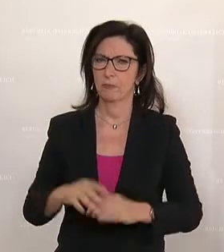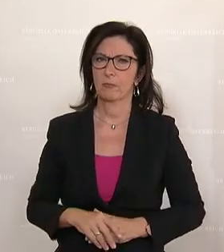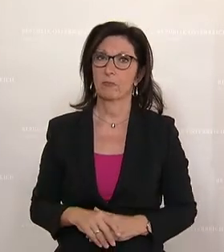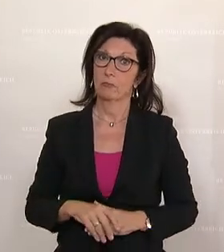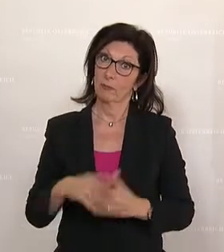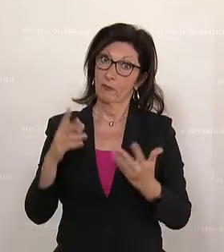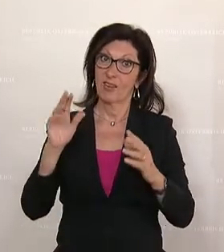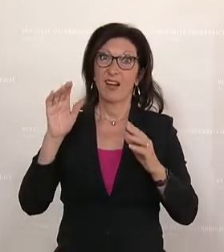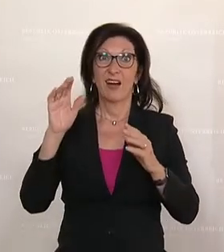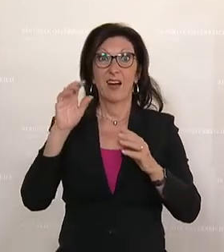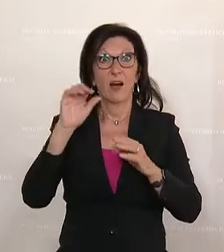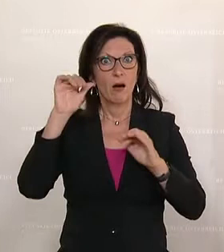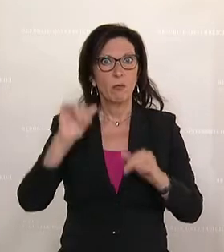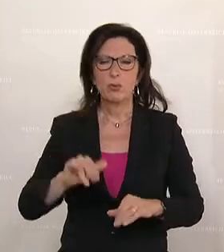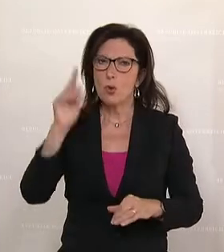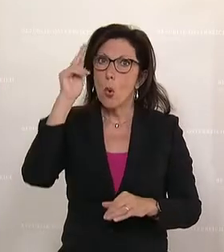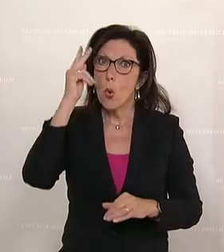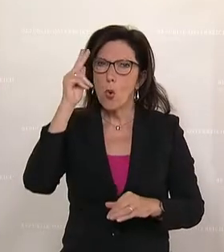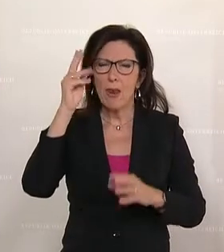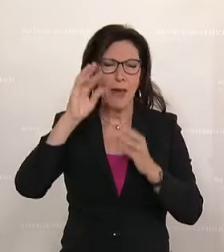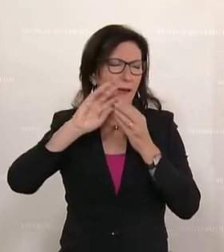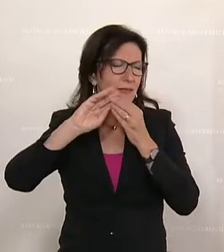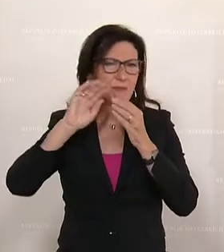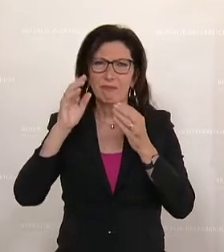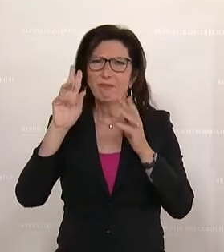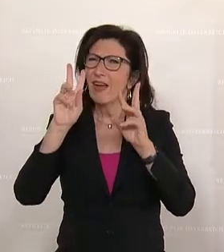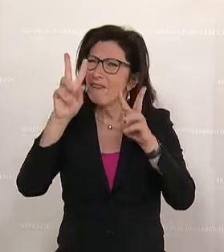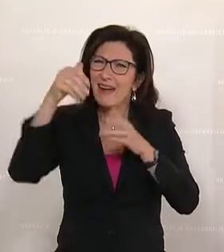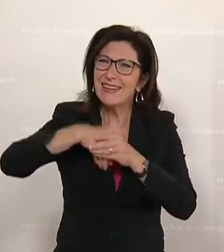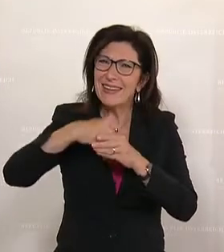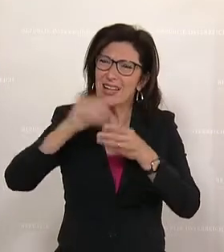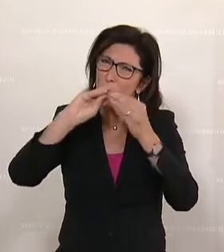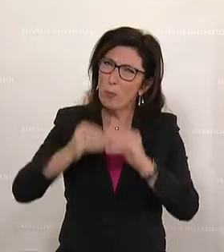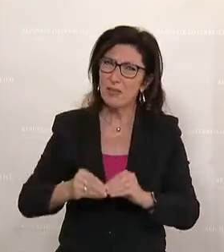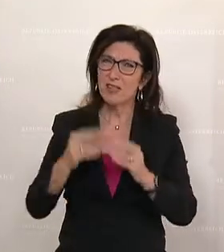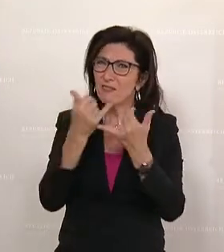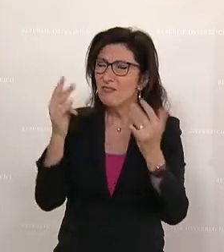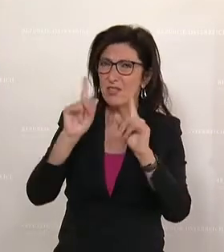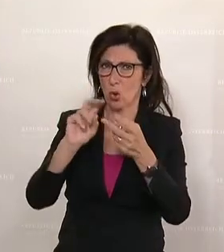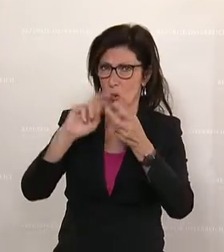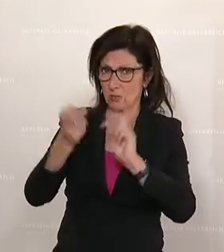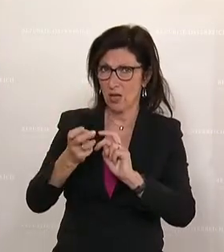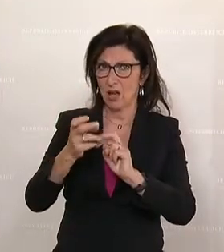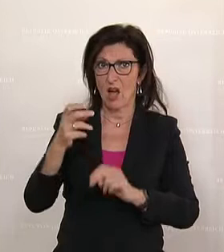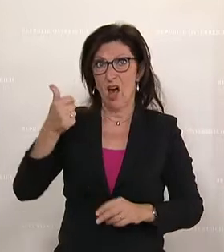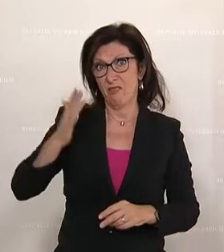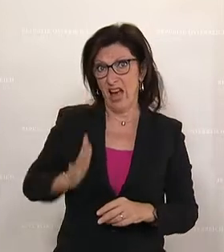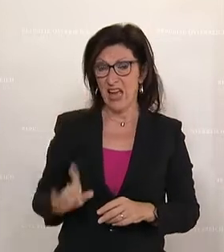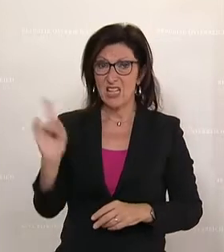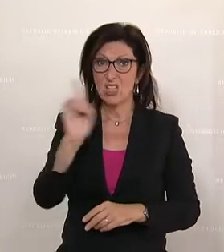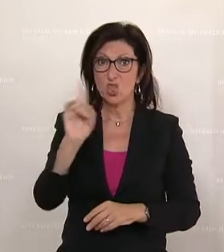Fragestellung in vielfacher Art und Weise komplex, wie es so umgesetzt werden kann, dass auf der einen Seite das Angebot nicht verknappt wird,